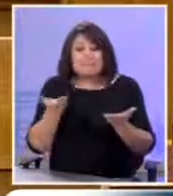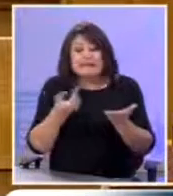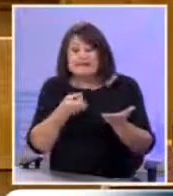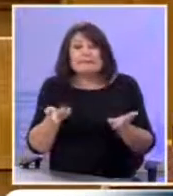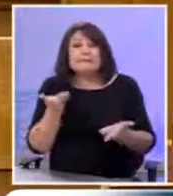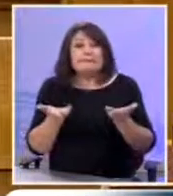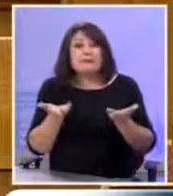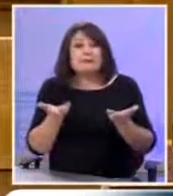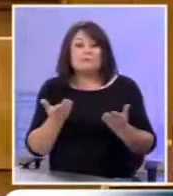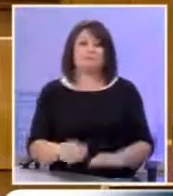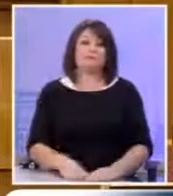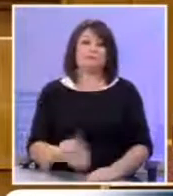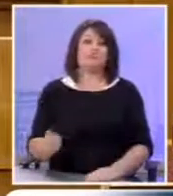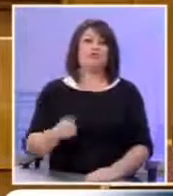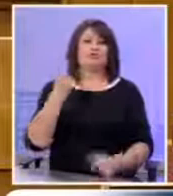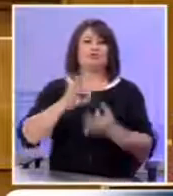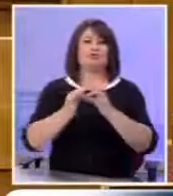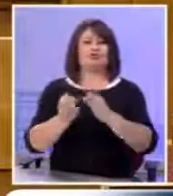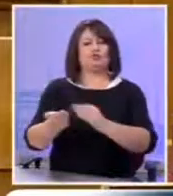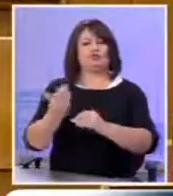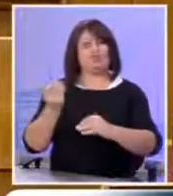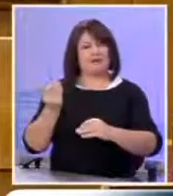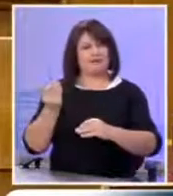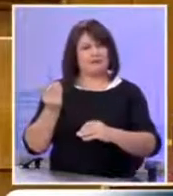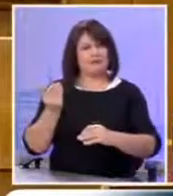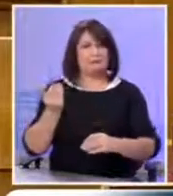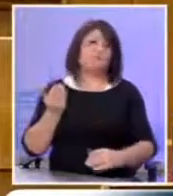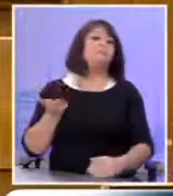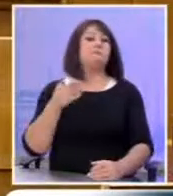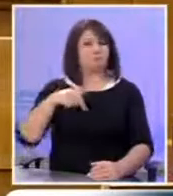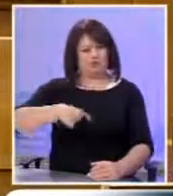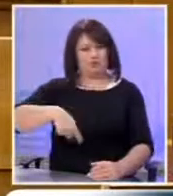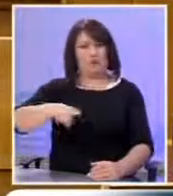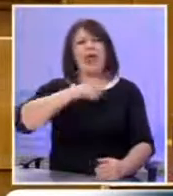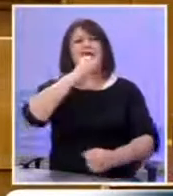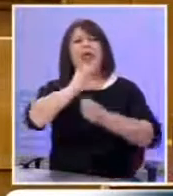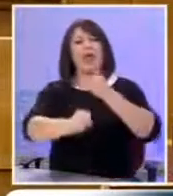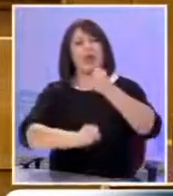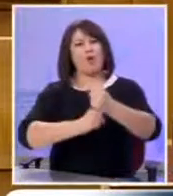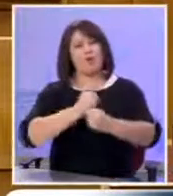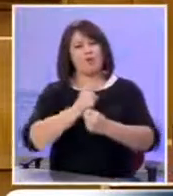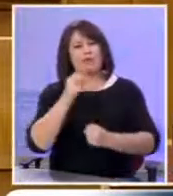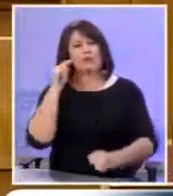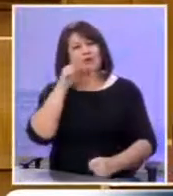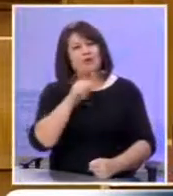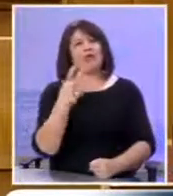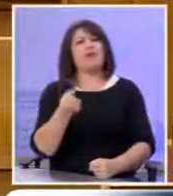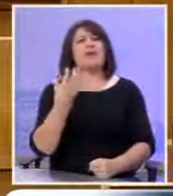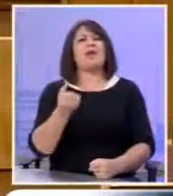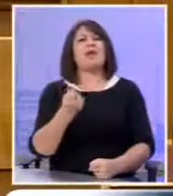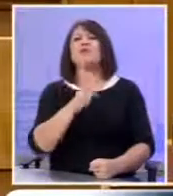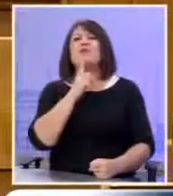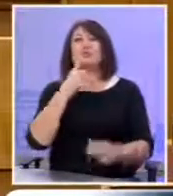Η σύγχρονη ιστορία του περασμένου αλλά και του τωρινού αιώνα είναι γεμάτη από τέτοιες